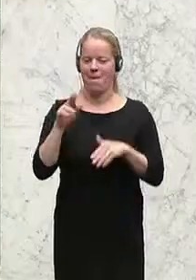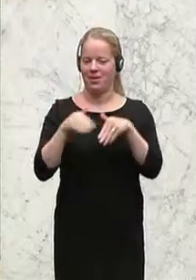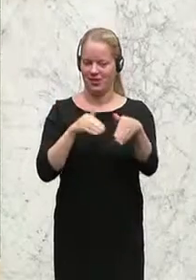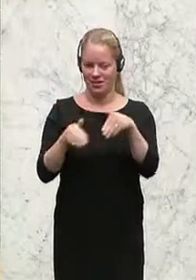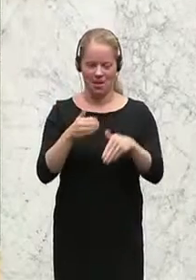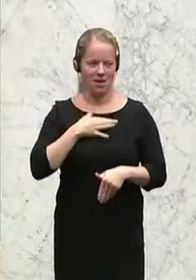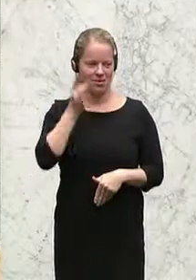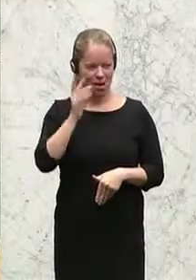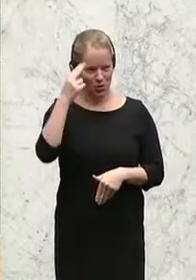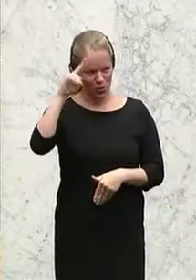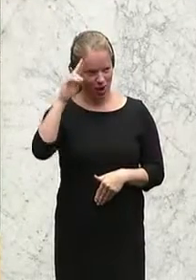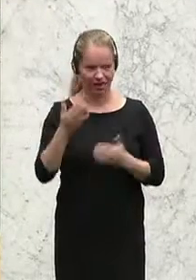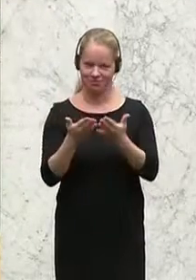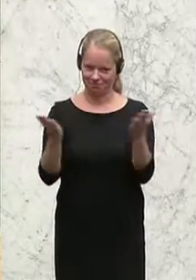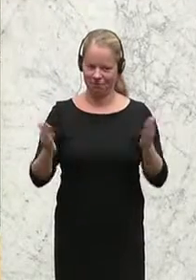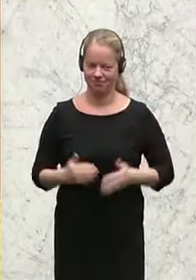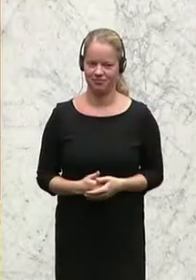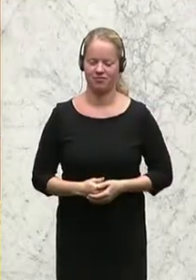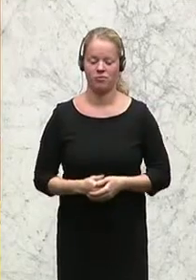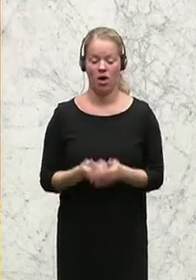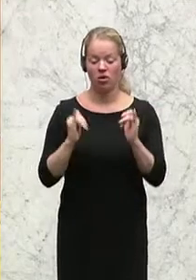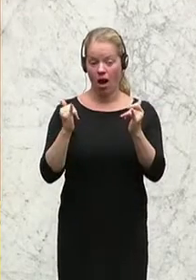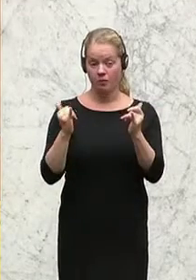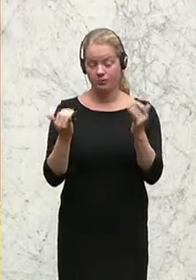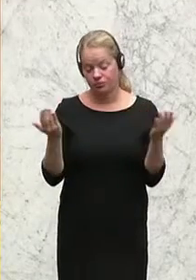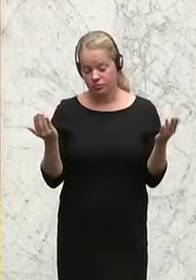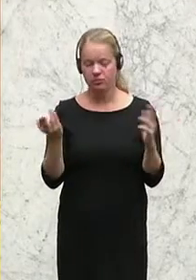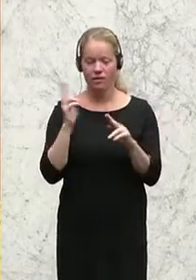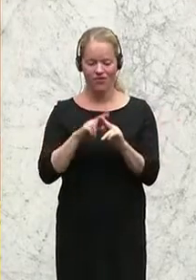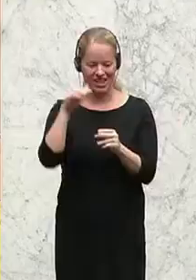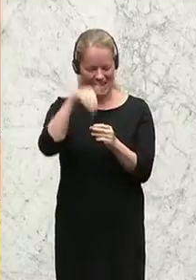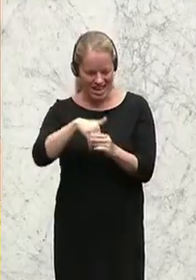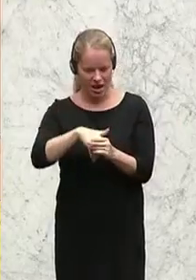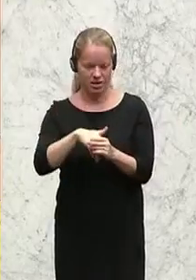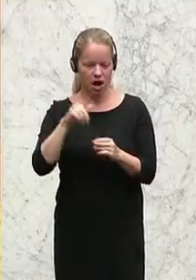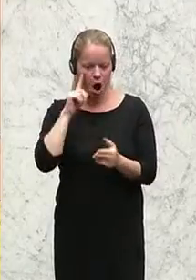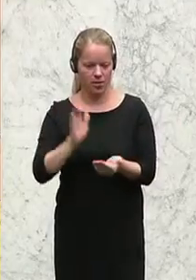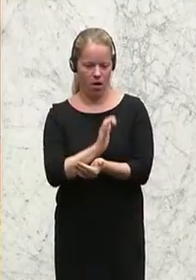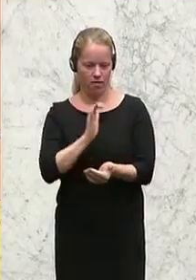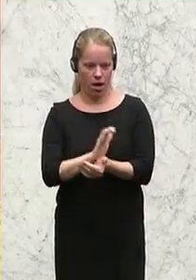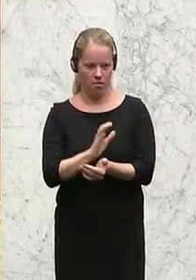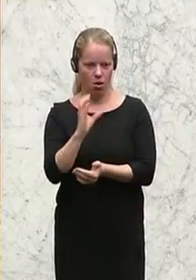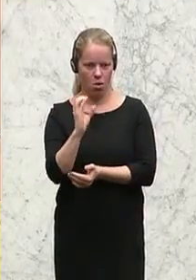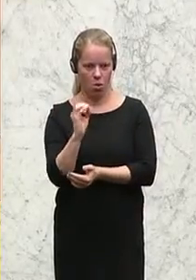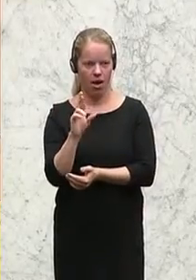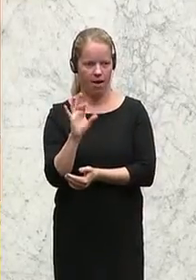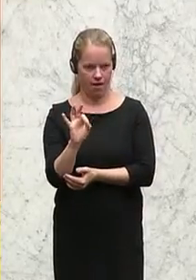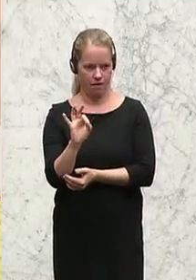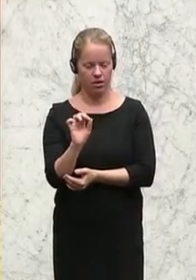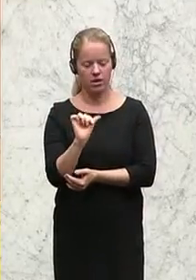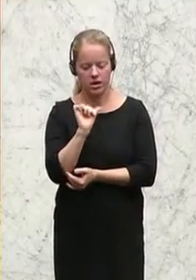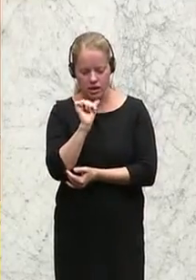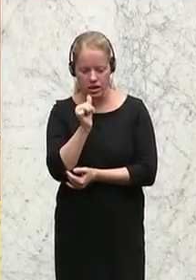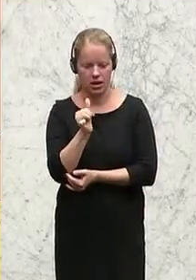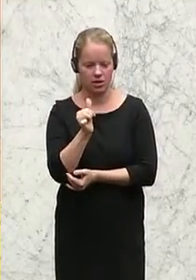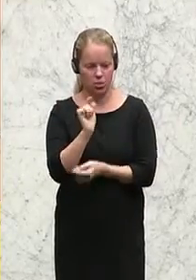Wolfgang Zingl von den Grünen. Wenn die Kernaufgaben des ORF nicht erfüllt werden,